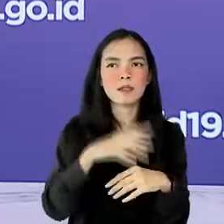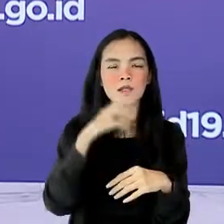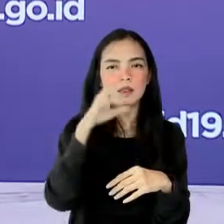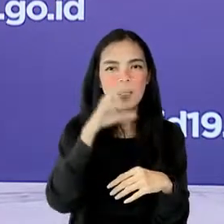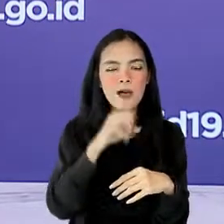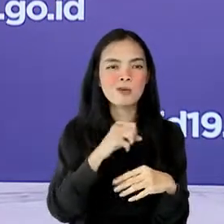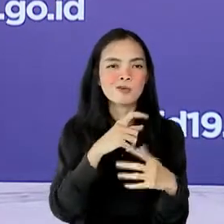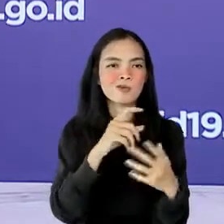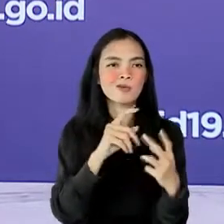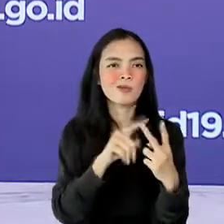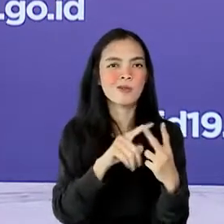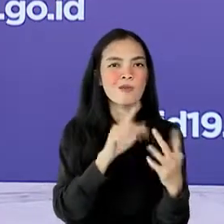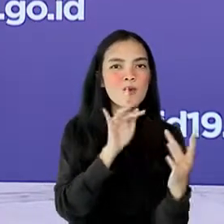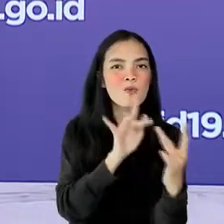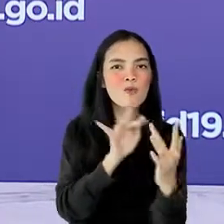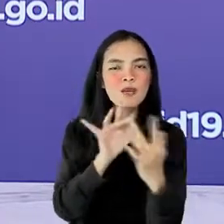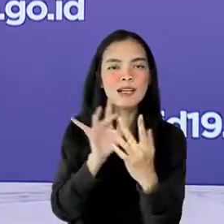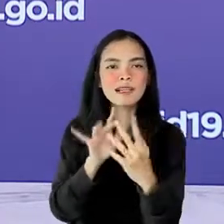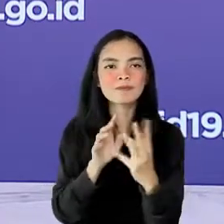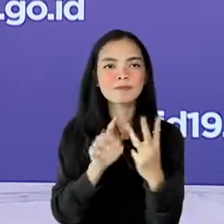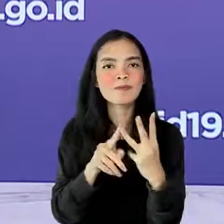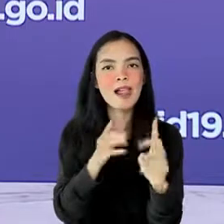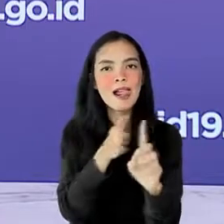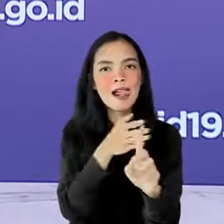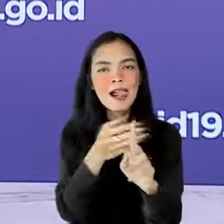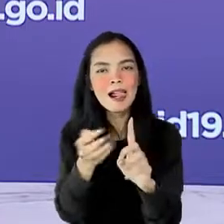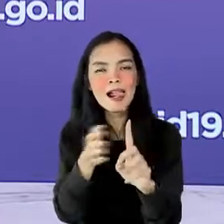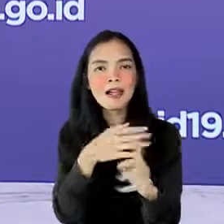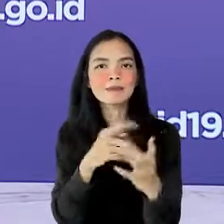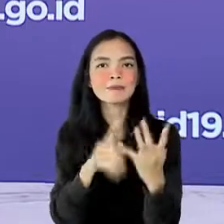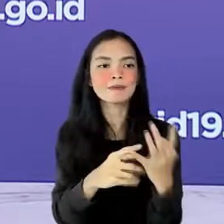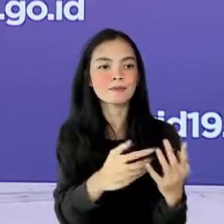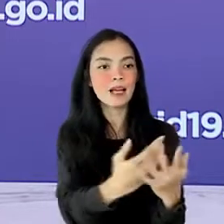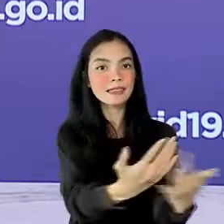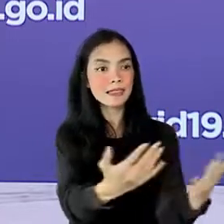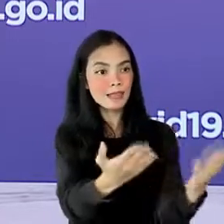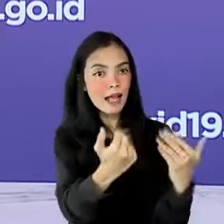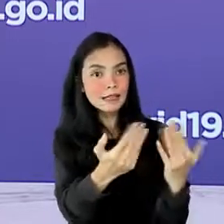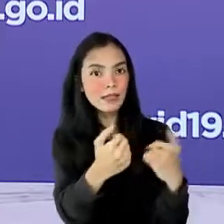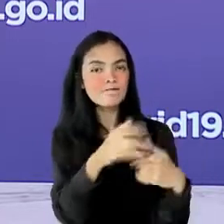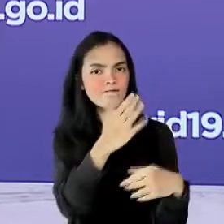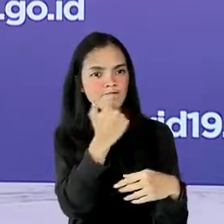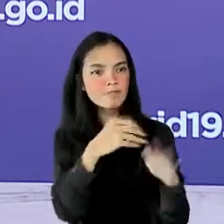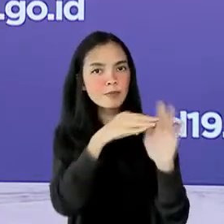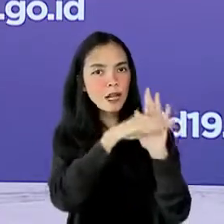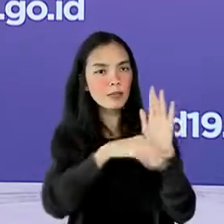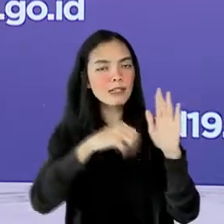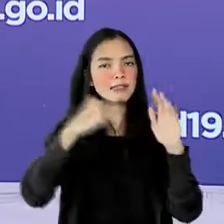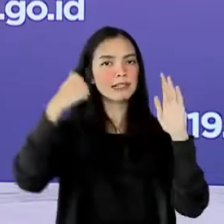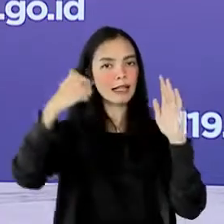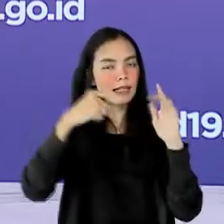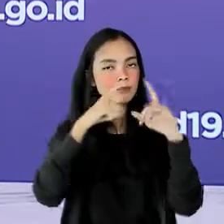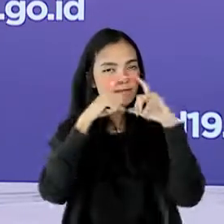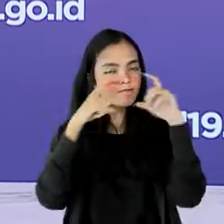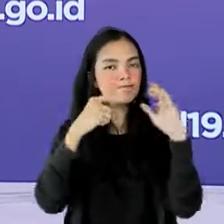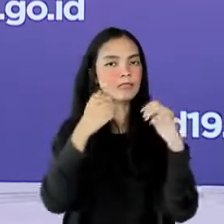menghubungi, mempengaruhi, dan mengajak warga untuk menjalankan protokol kesehatan.